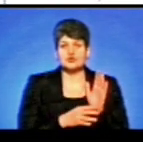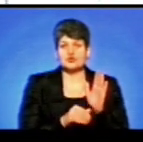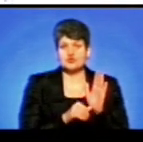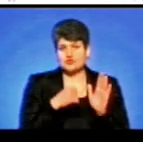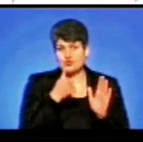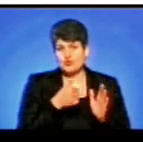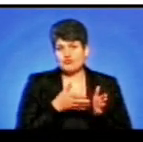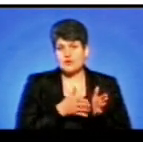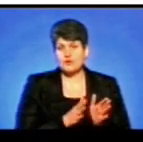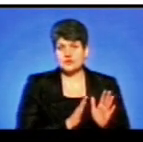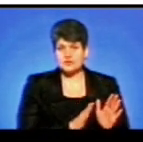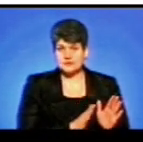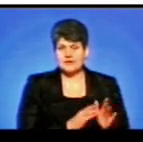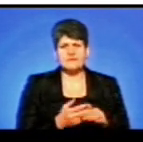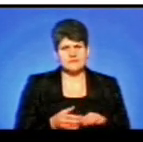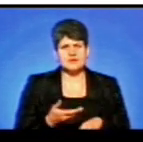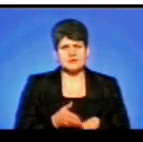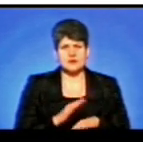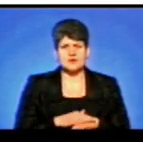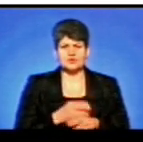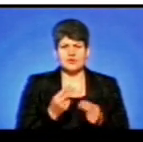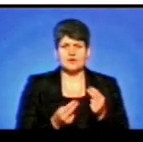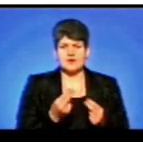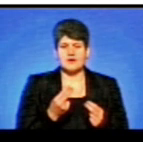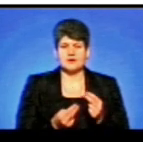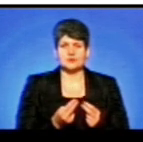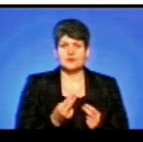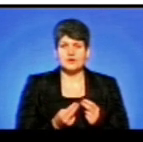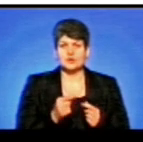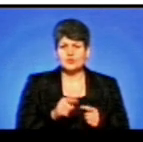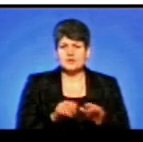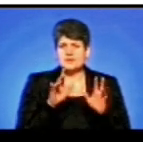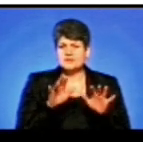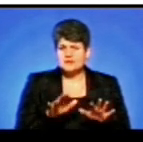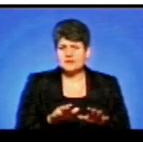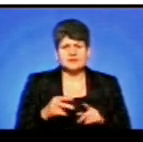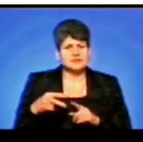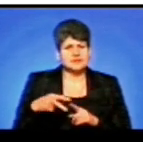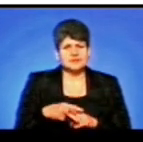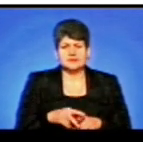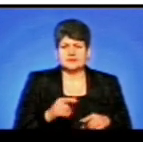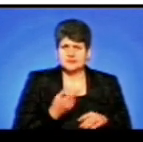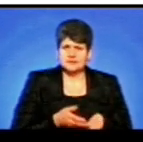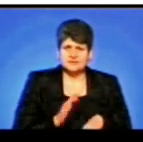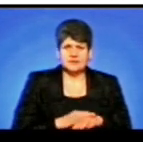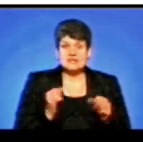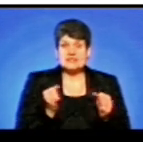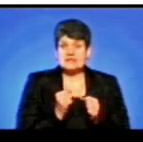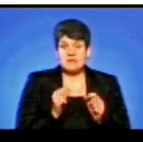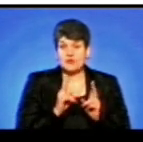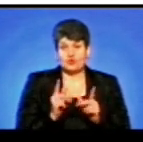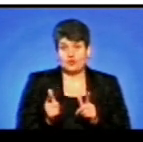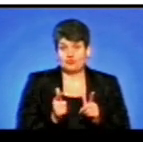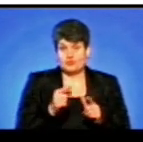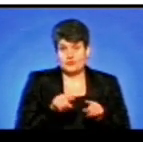року народження. Тяжко, звичайно, грати. Я жираю на зеленому полі, звичайно. Тут сніг, фізичне навантаження, ну і зима. Ніхто не готується так,